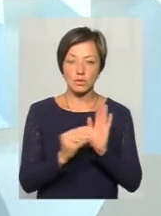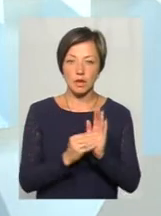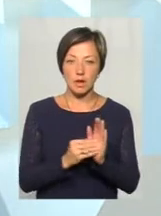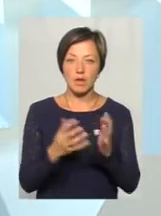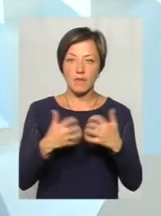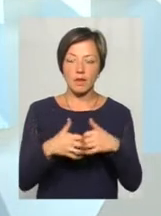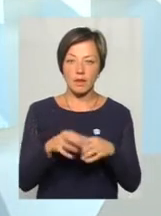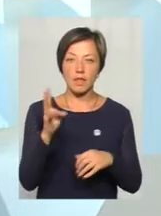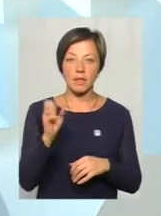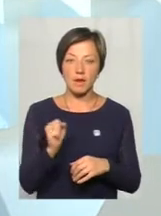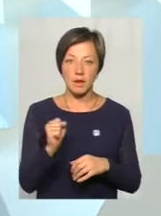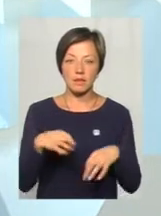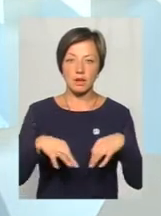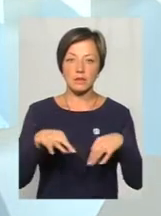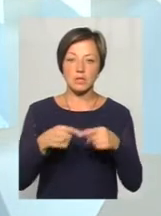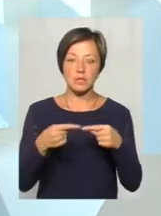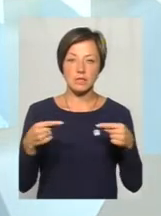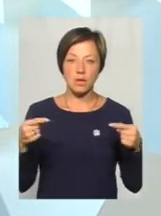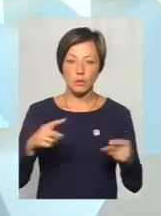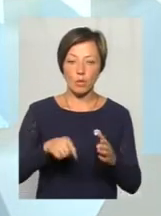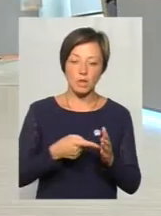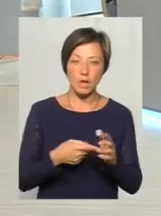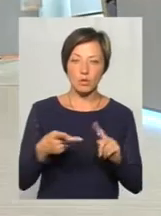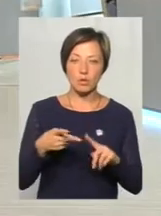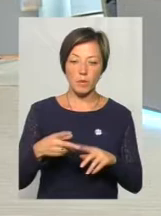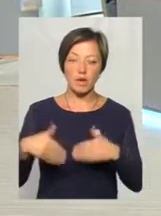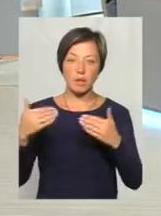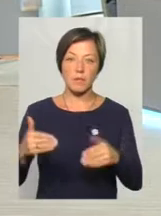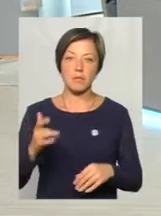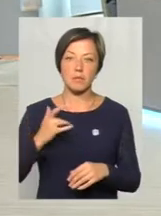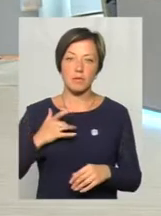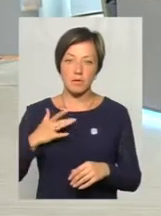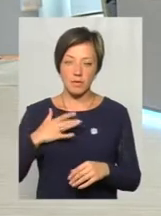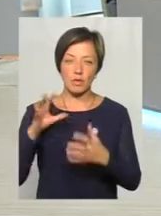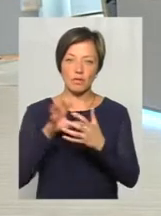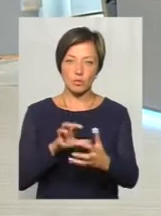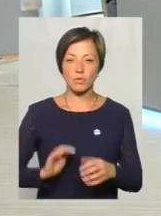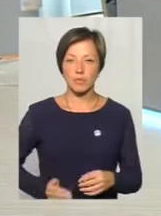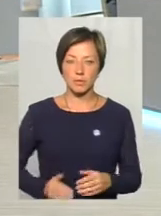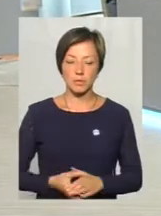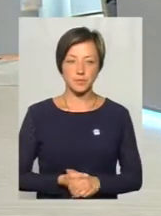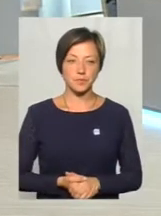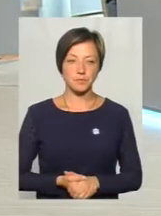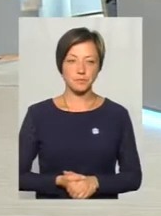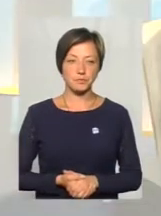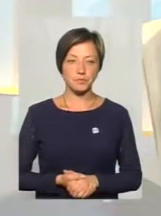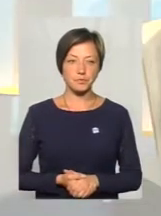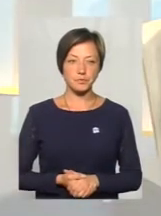на транспортні засоби комунальні, другий етап – вже буде автобуси, це буде приватний транспорт.